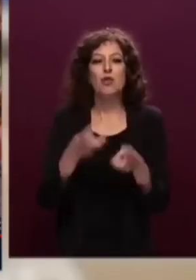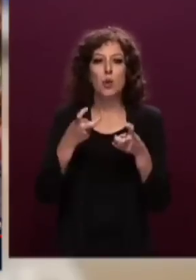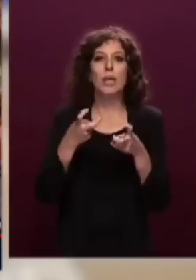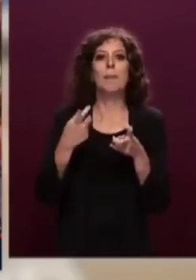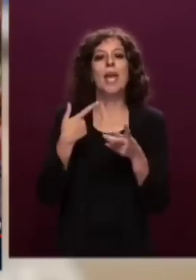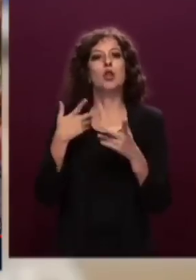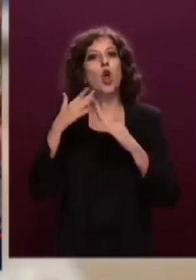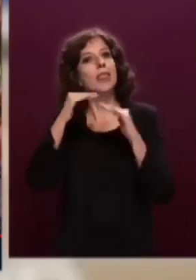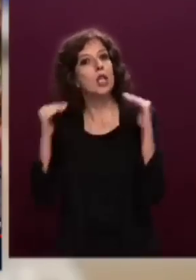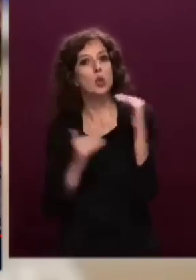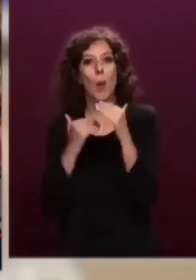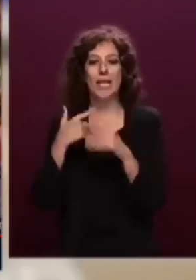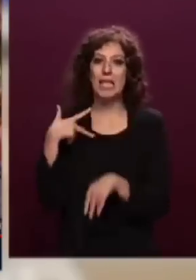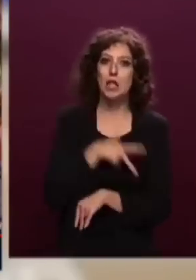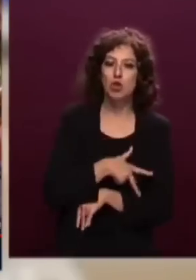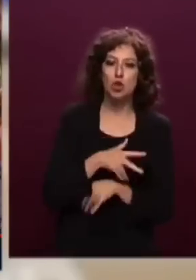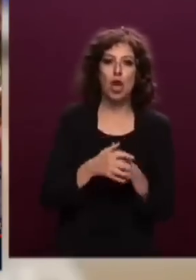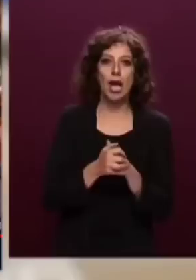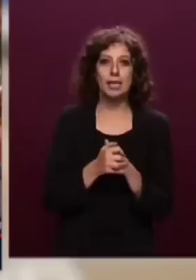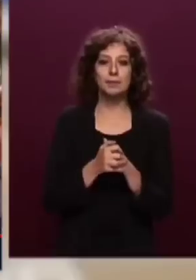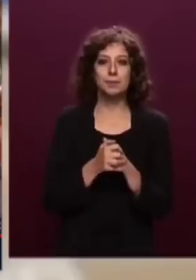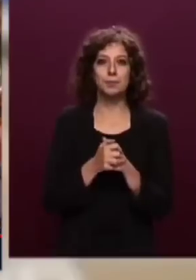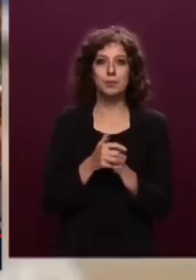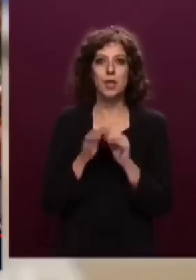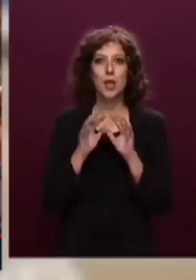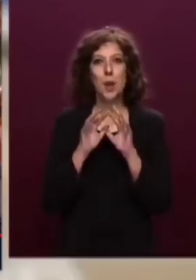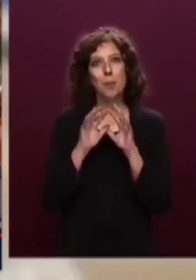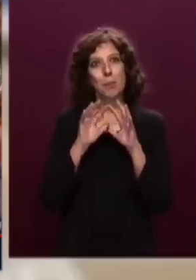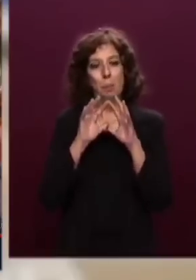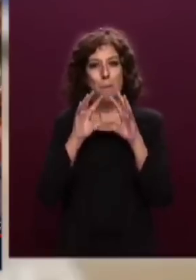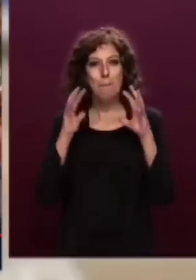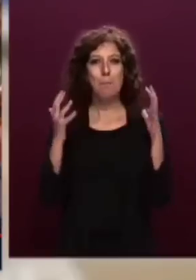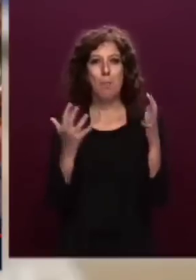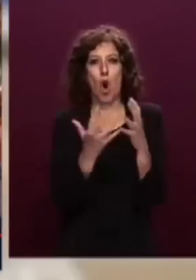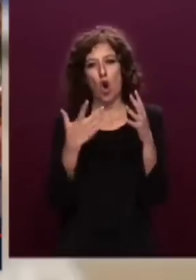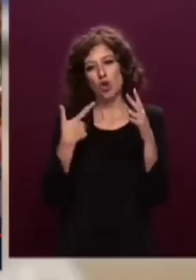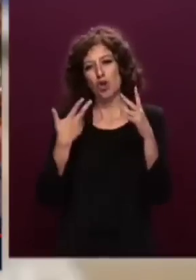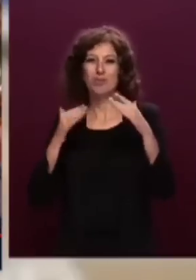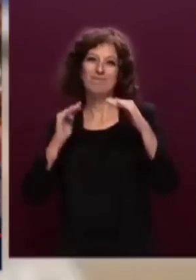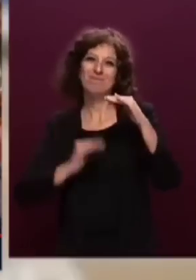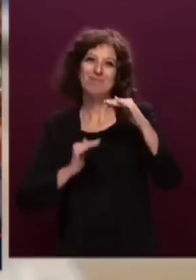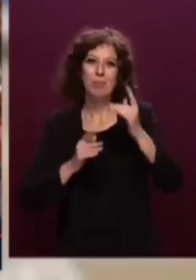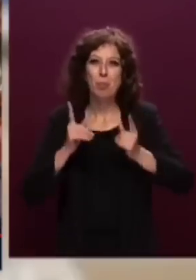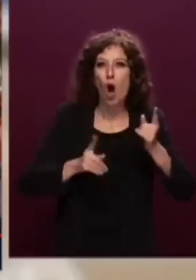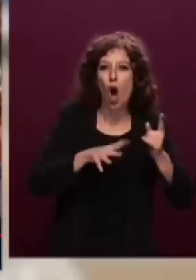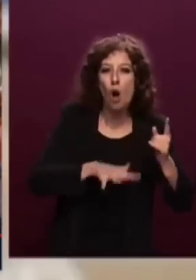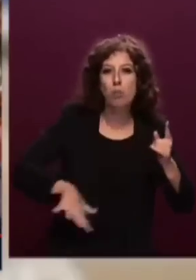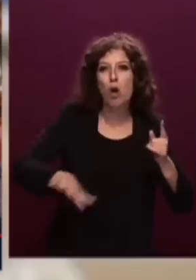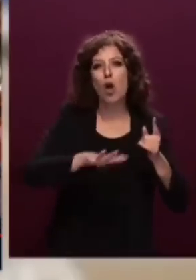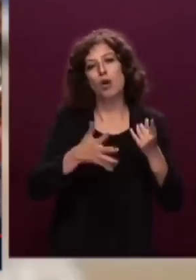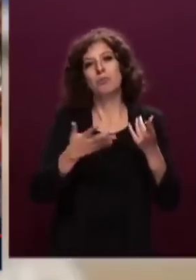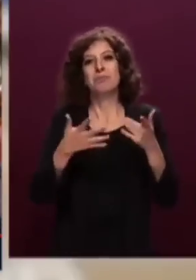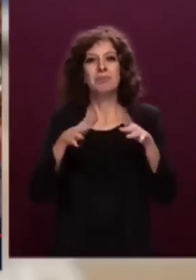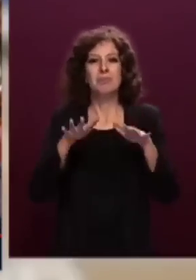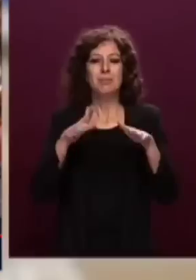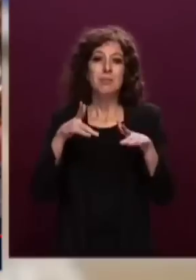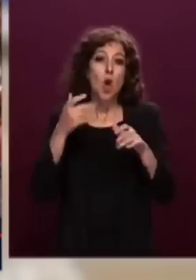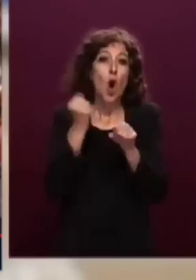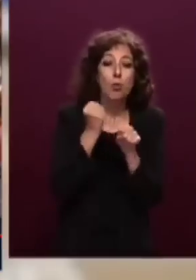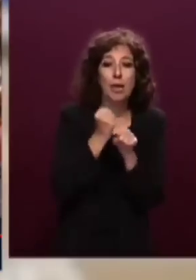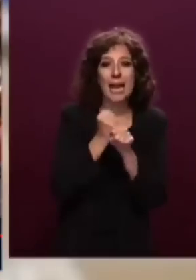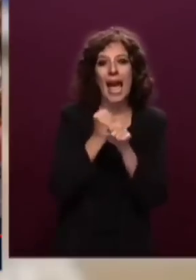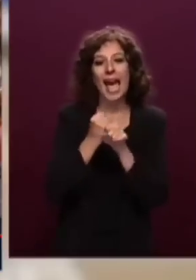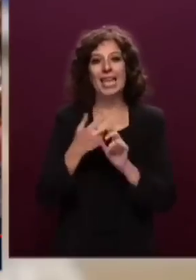diseguaglianze sociali, il mondo di sotto, ceti medi, autonomi esclusi dai fussi globali, operai,